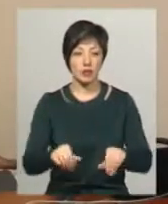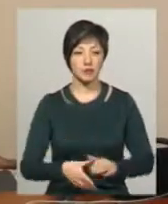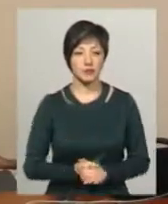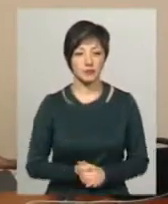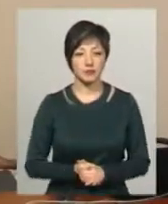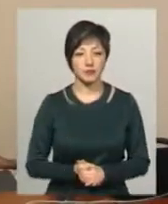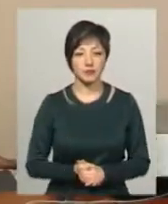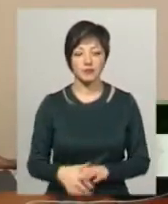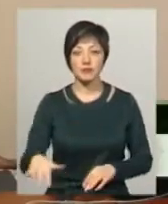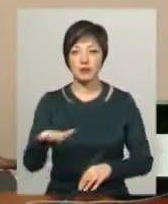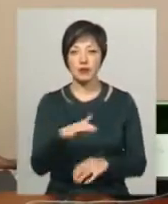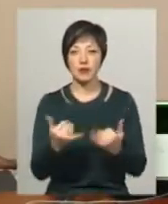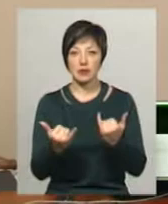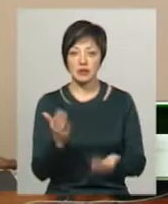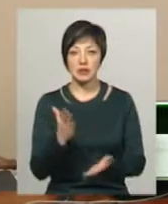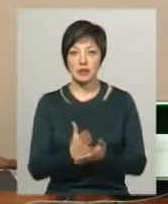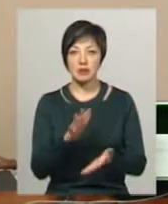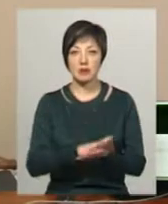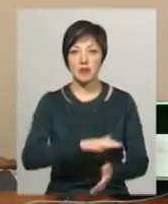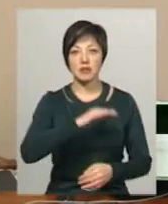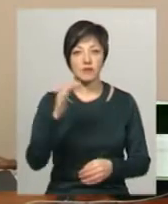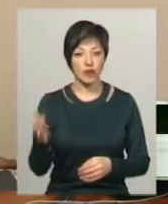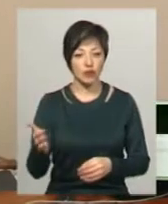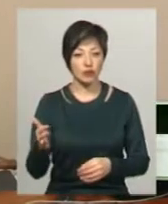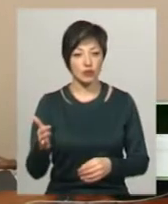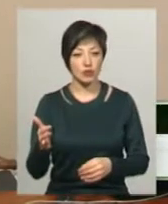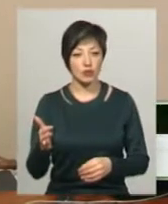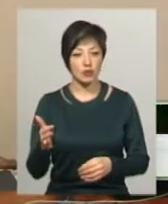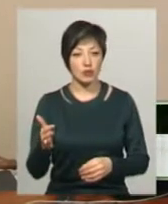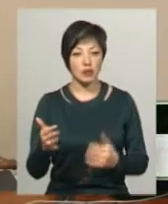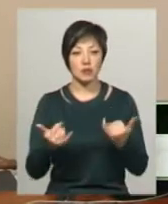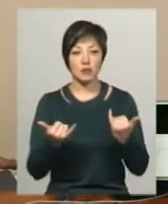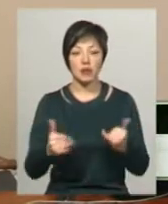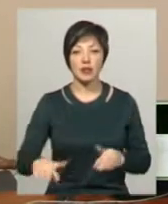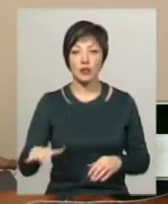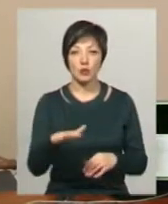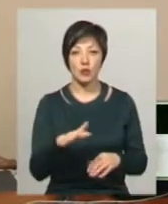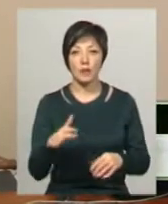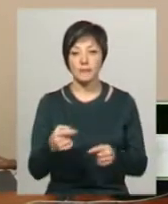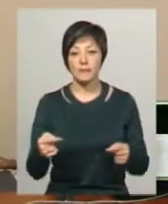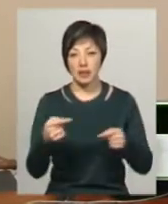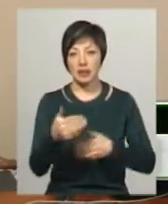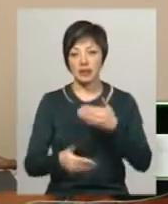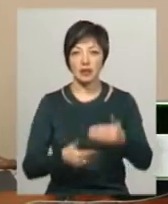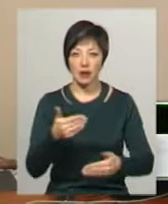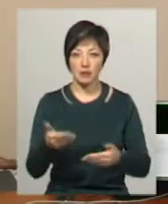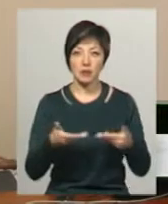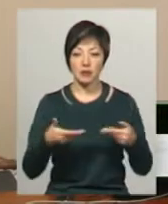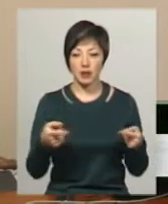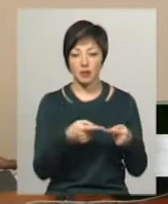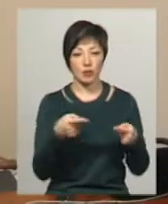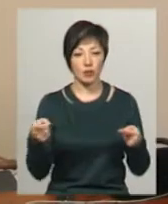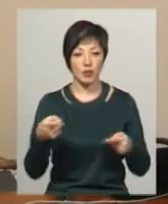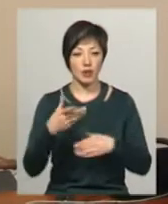Територія, на якій знаходиться теперішнє сміттєзвалище, вона, скажімо так, територія, яка піддається динаміці. Ми вже протягом